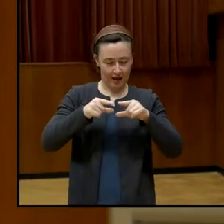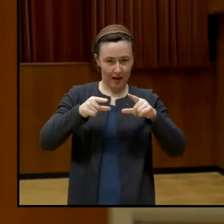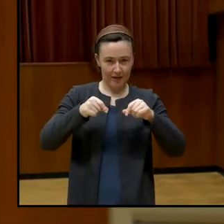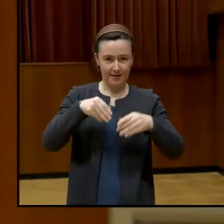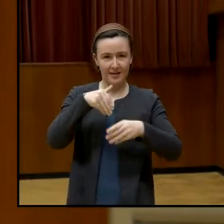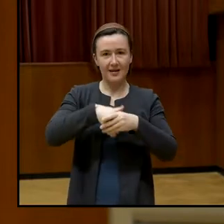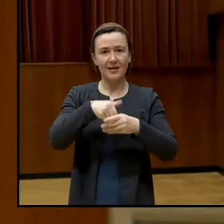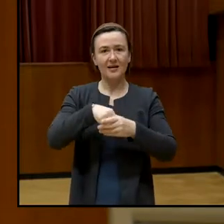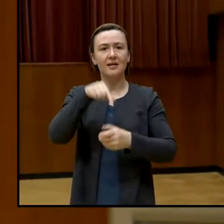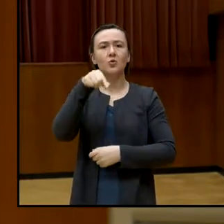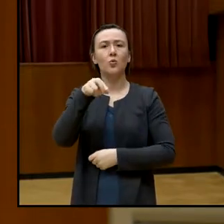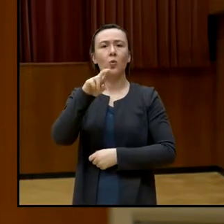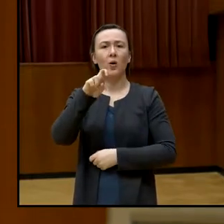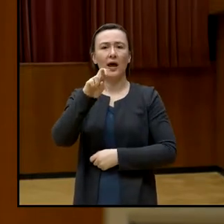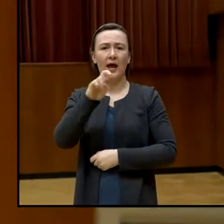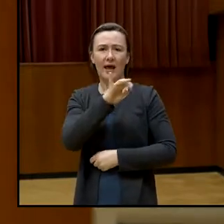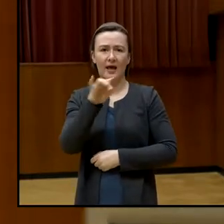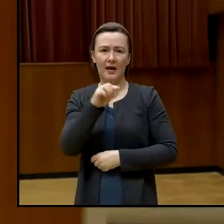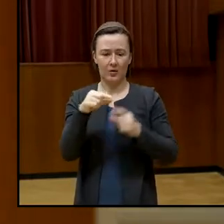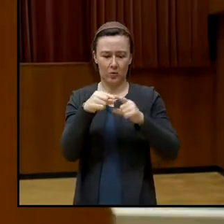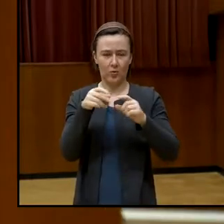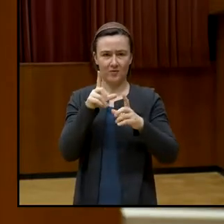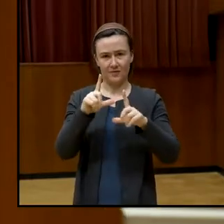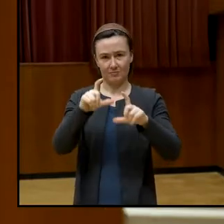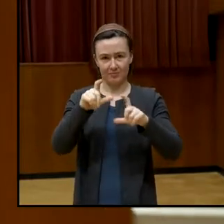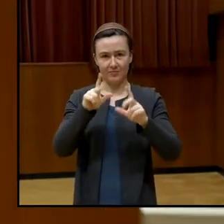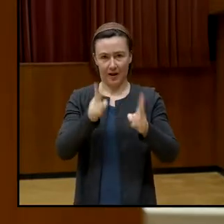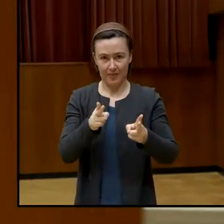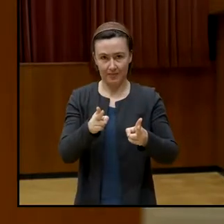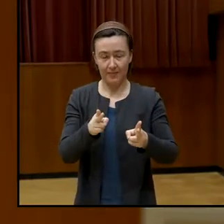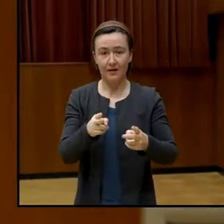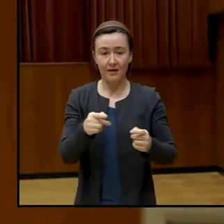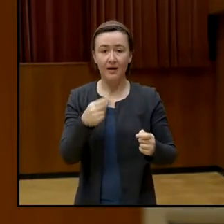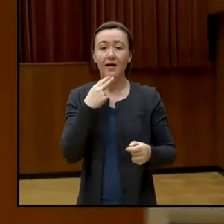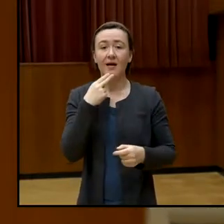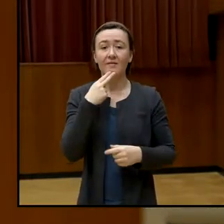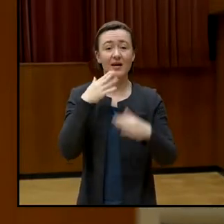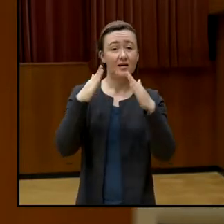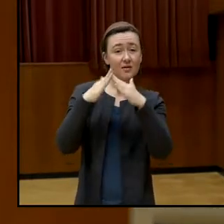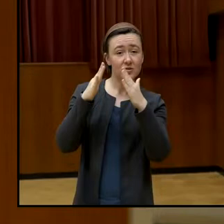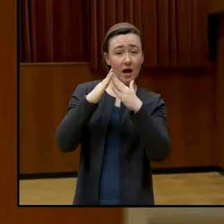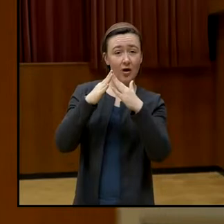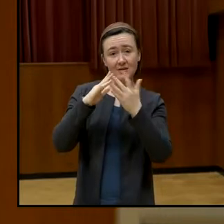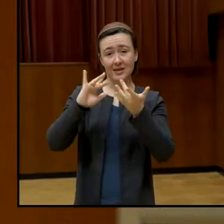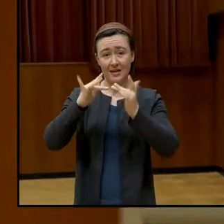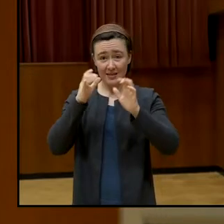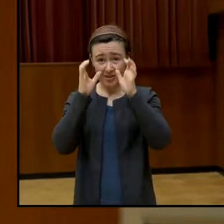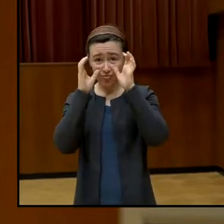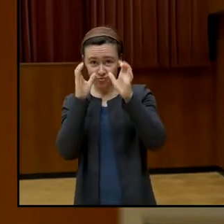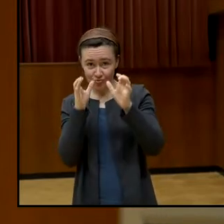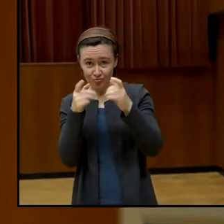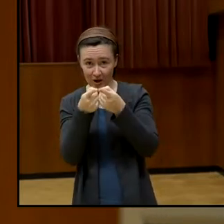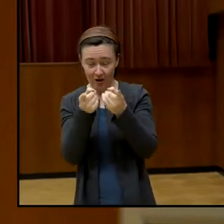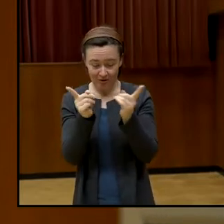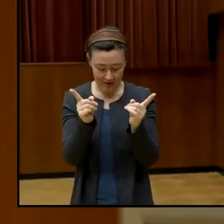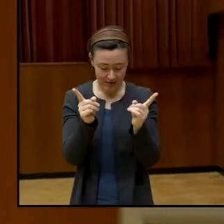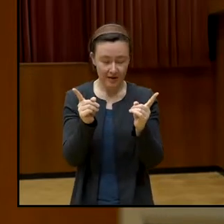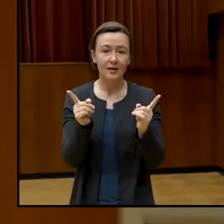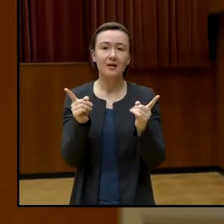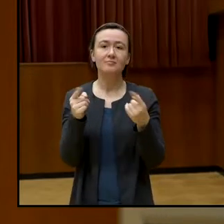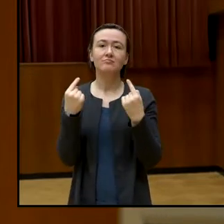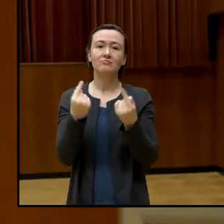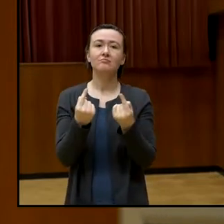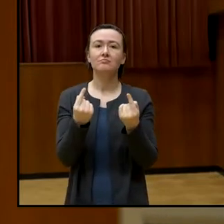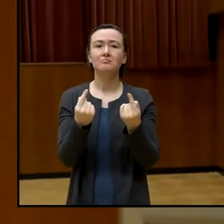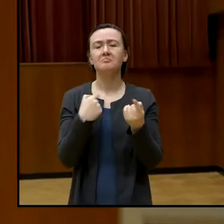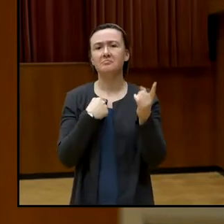beim Livestream dabei sind, haben sich,